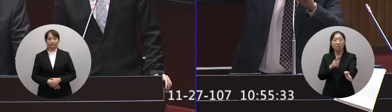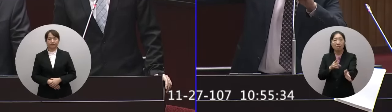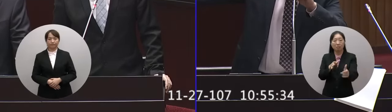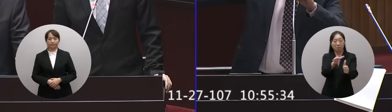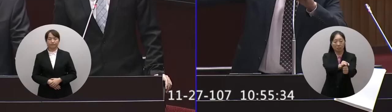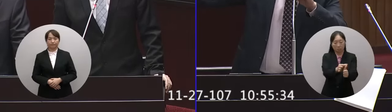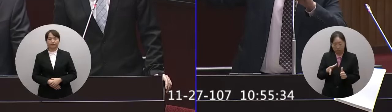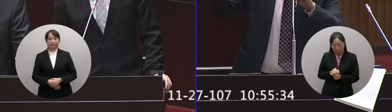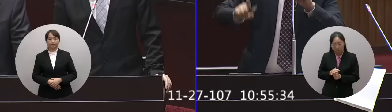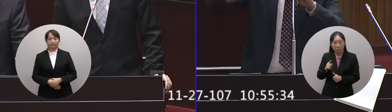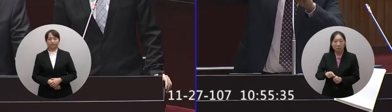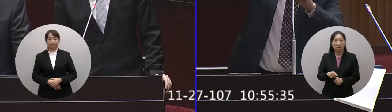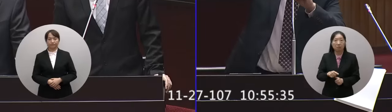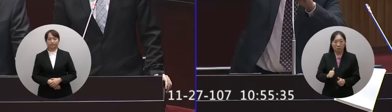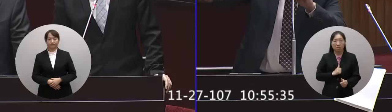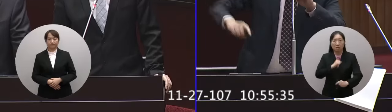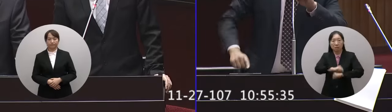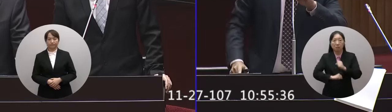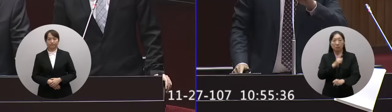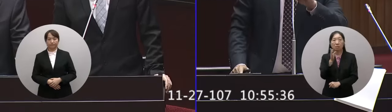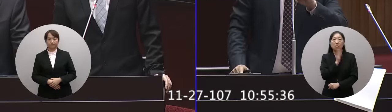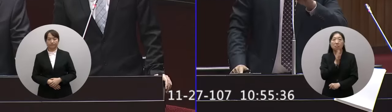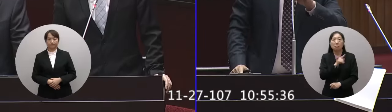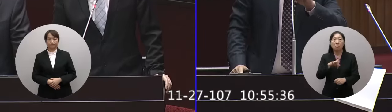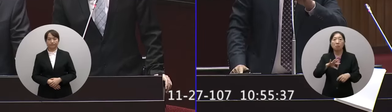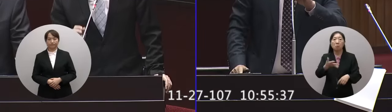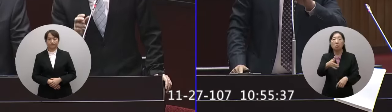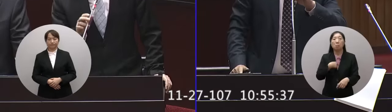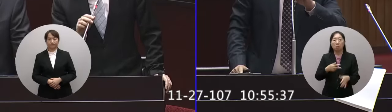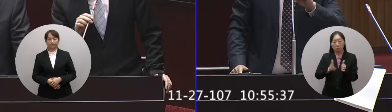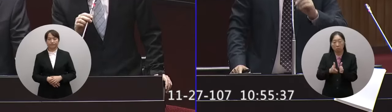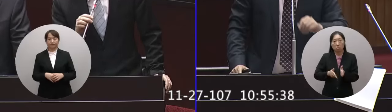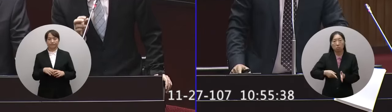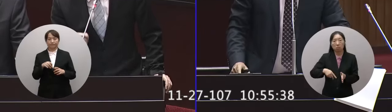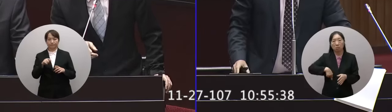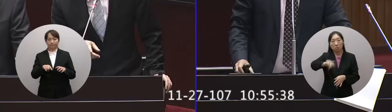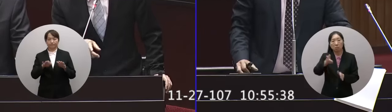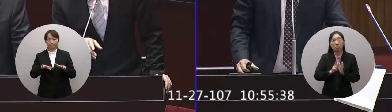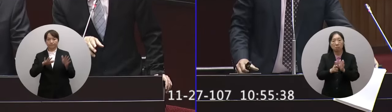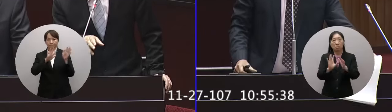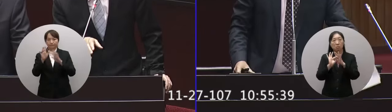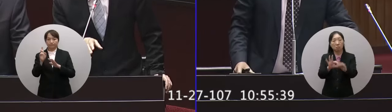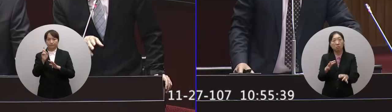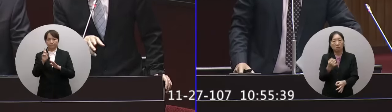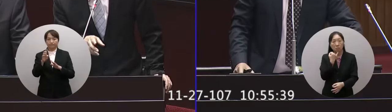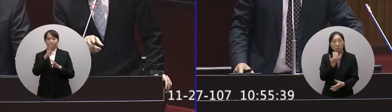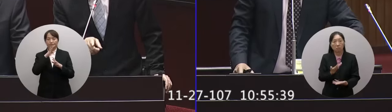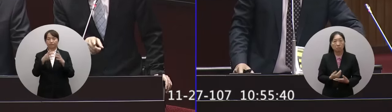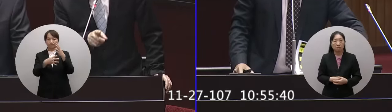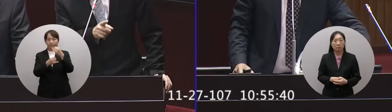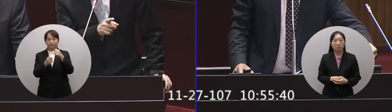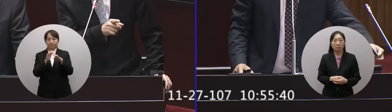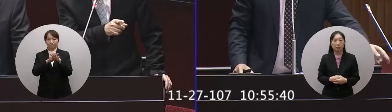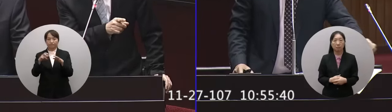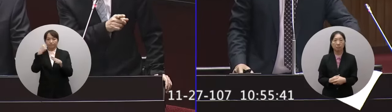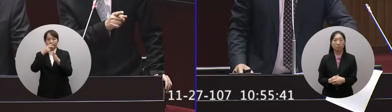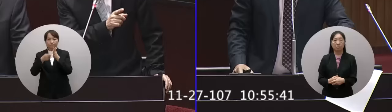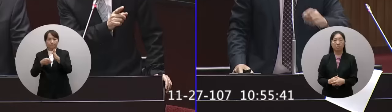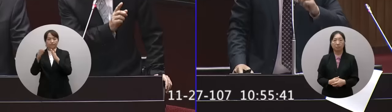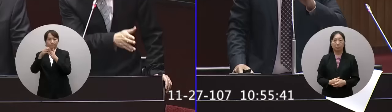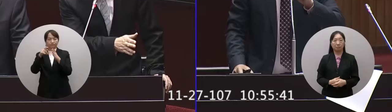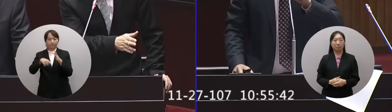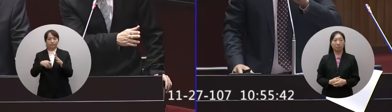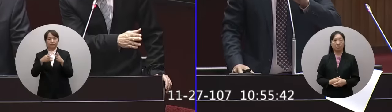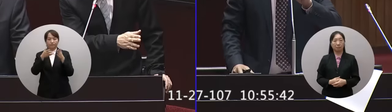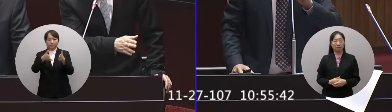根本沒有辦法作用為什麼還允許他發車所以現在我們也折騰台鐵局這邊就所謂的